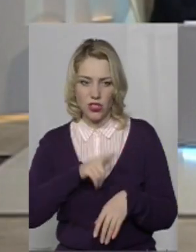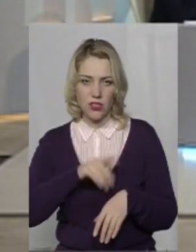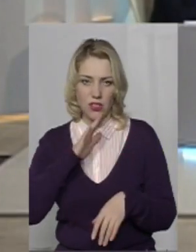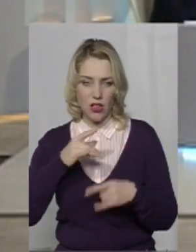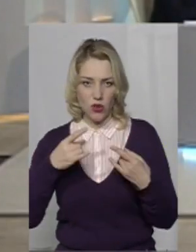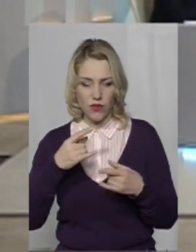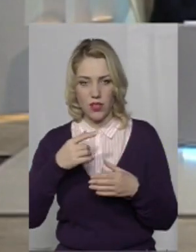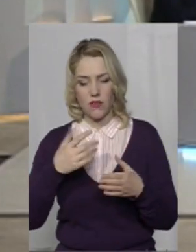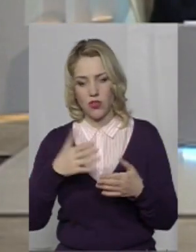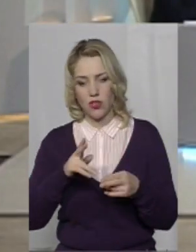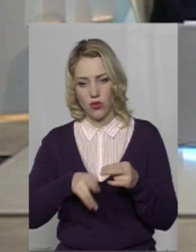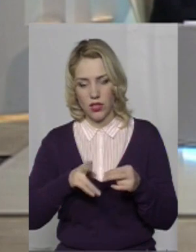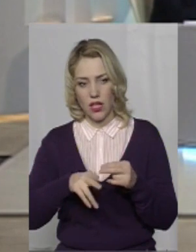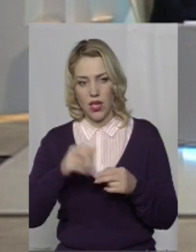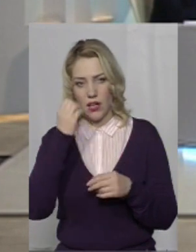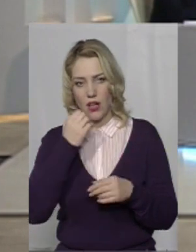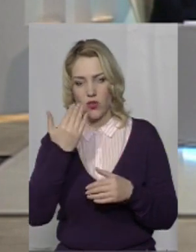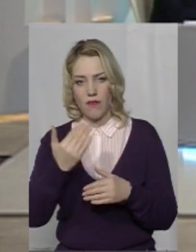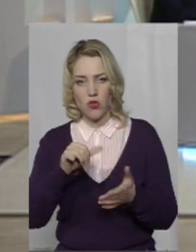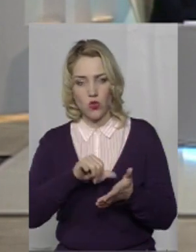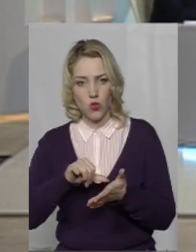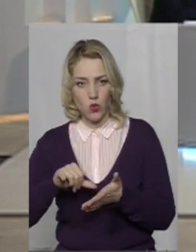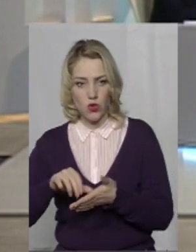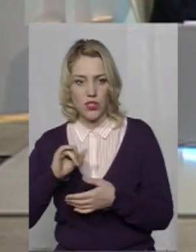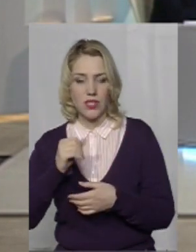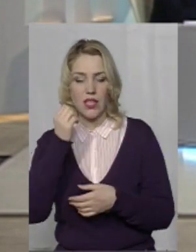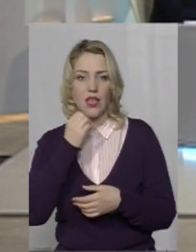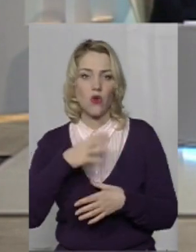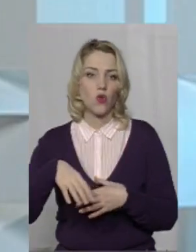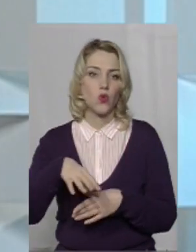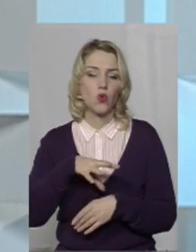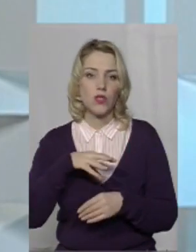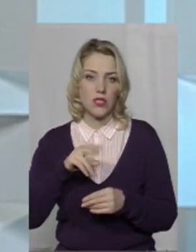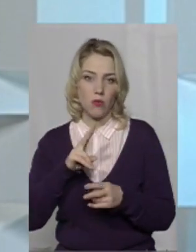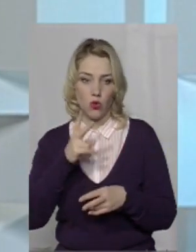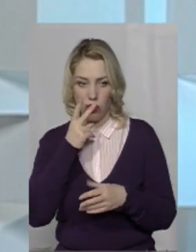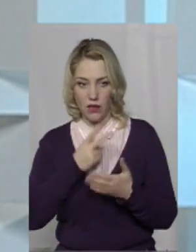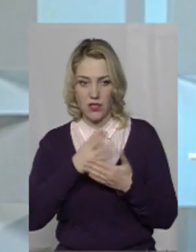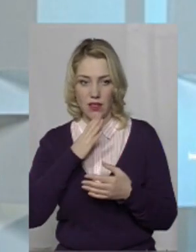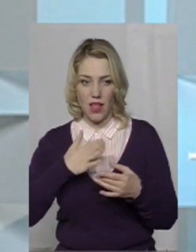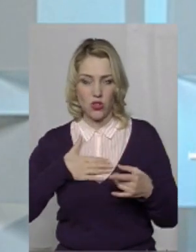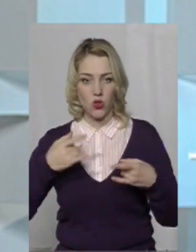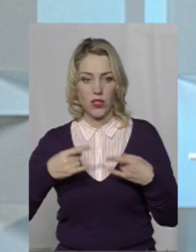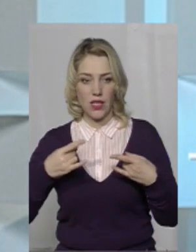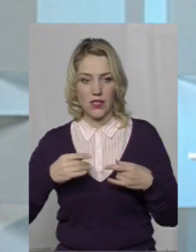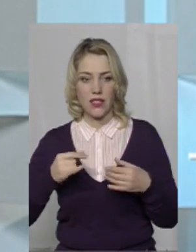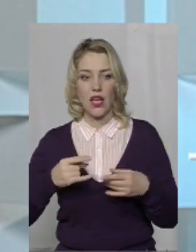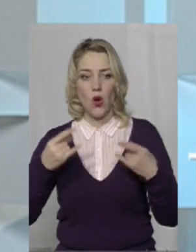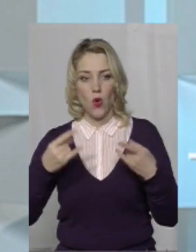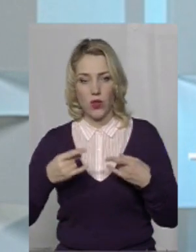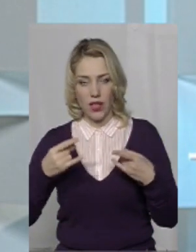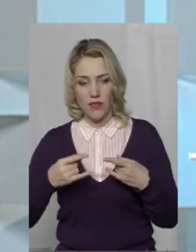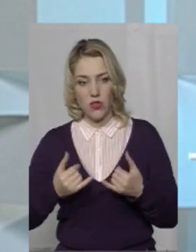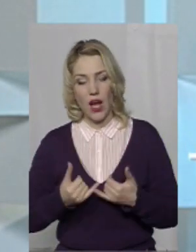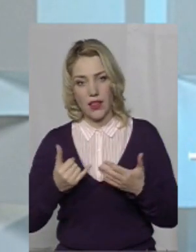добігає кінця. Дякую вам, панове, за участь. І дякую всім, хто дивиться нашу трансляцію у телевізійному